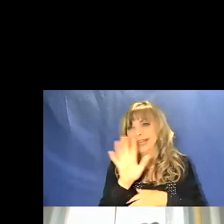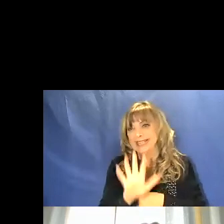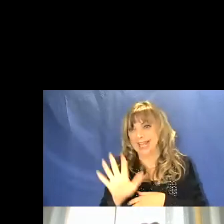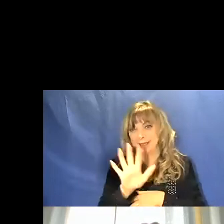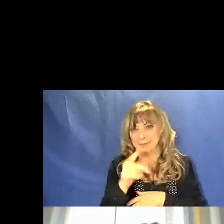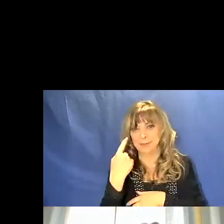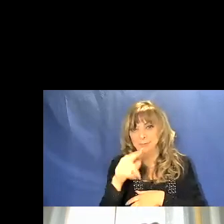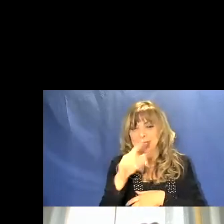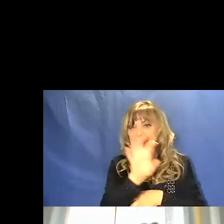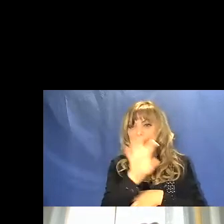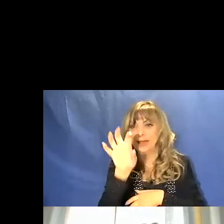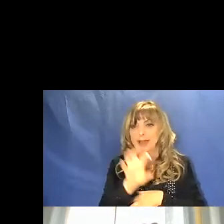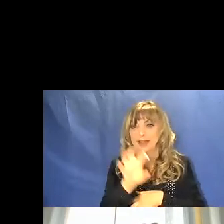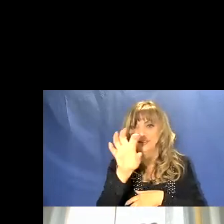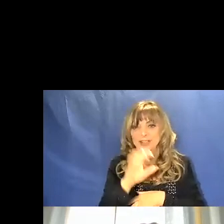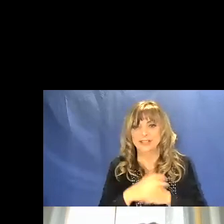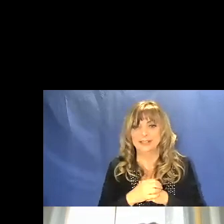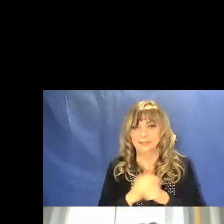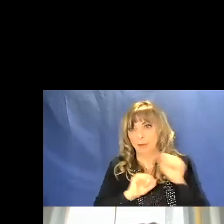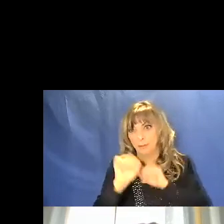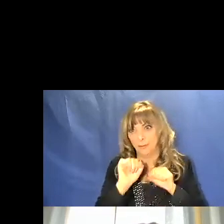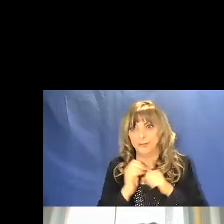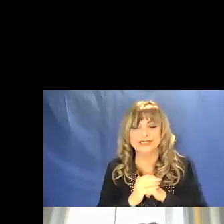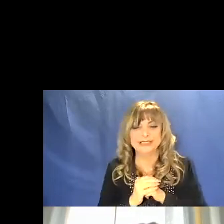che sono molto famosi